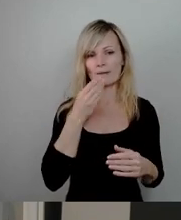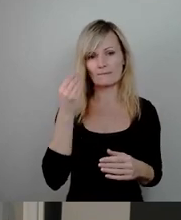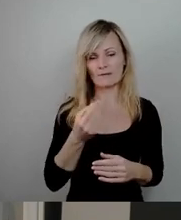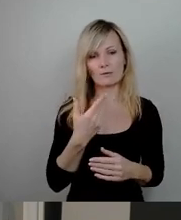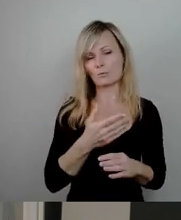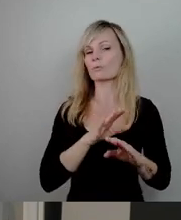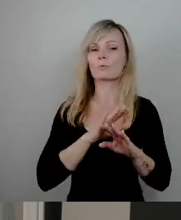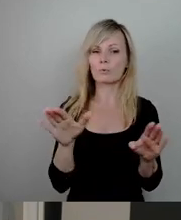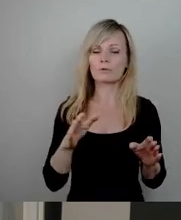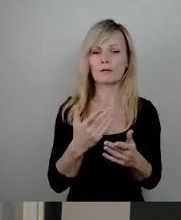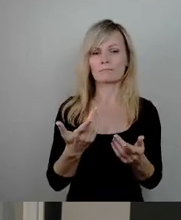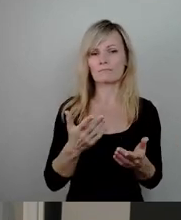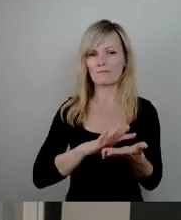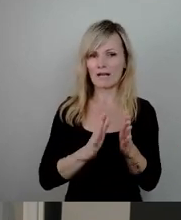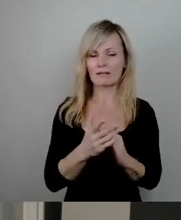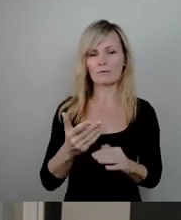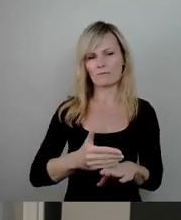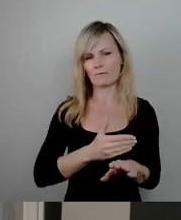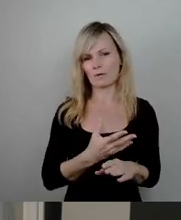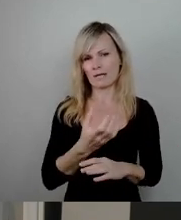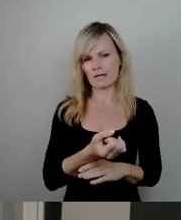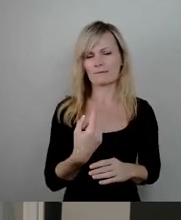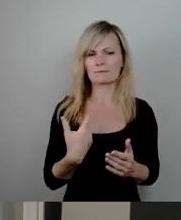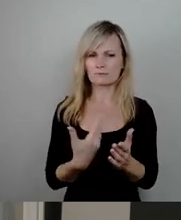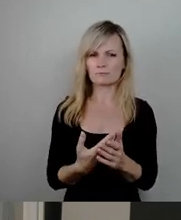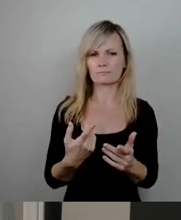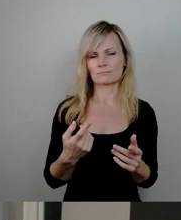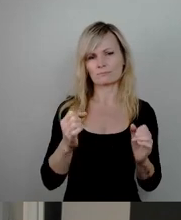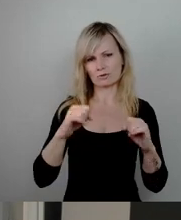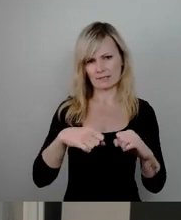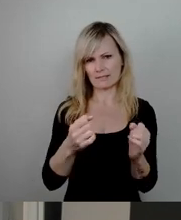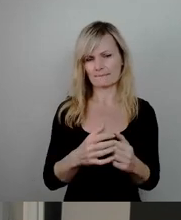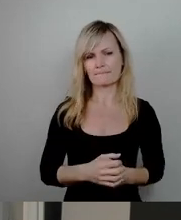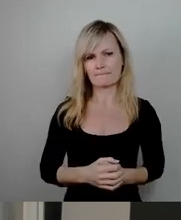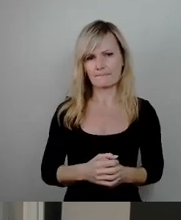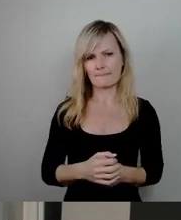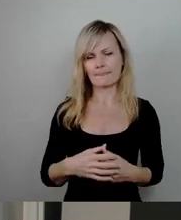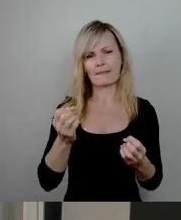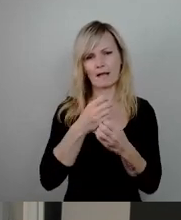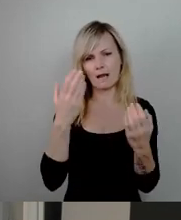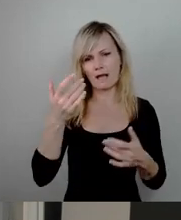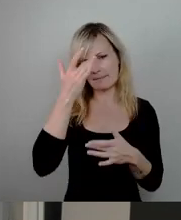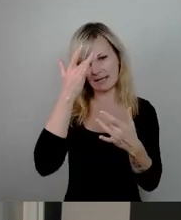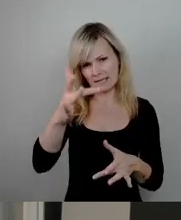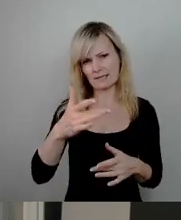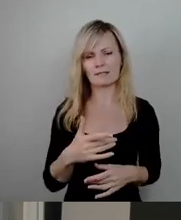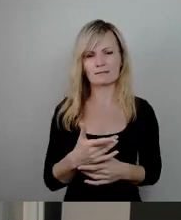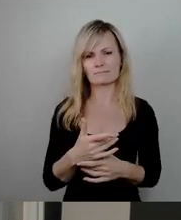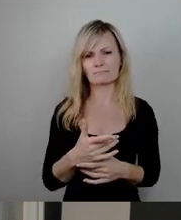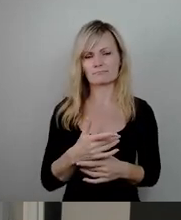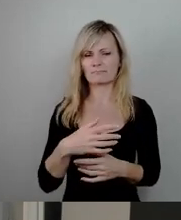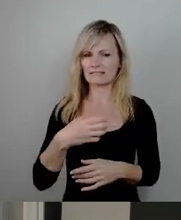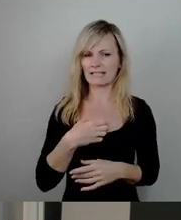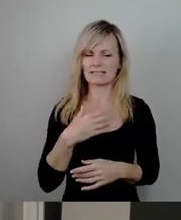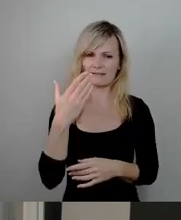vorwegzugreifen, nochmal bestätigt haben. Ein klares Bekenntnis zum Bad im Dresdner Westen. Jetzt